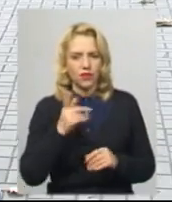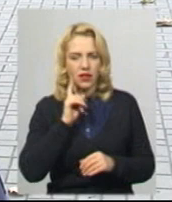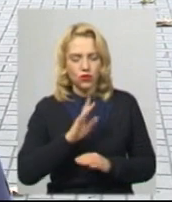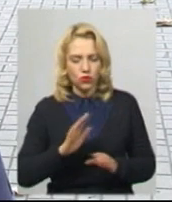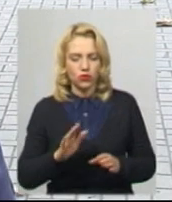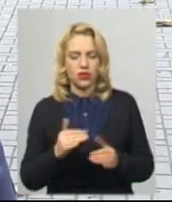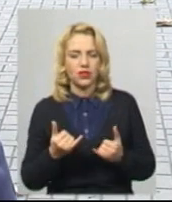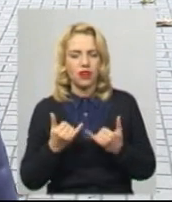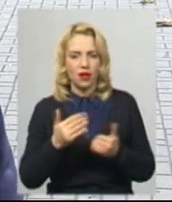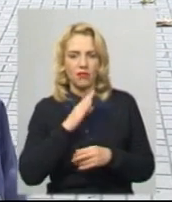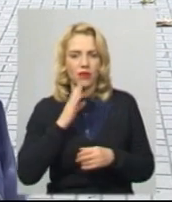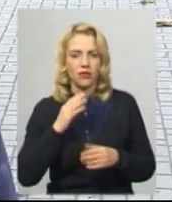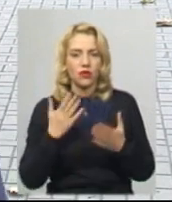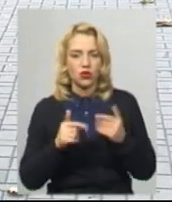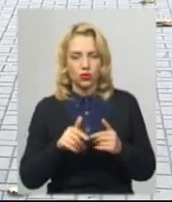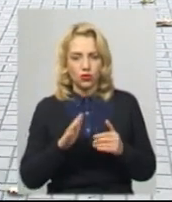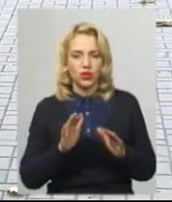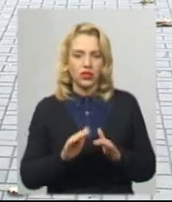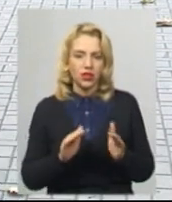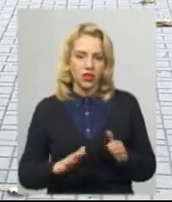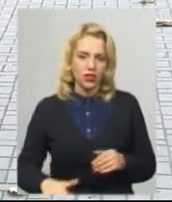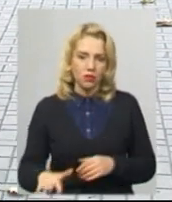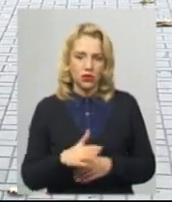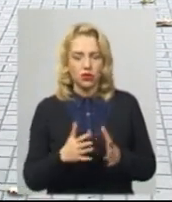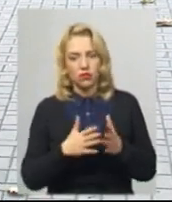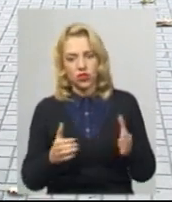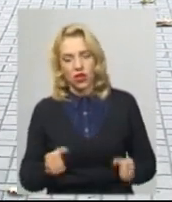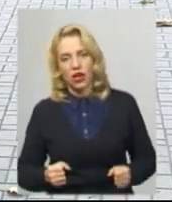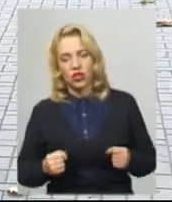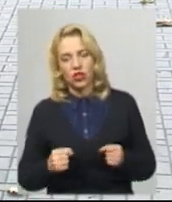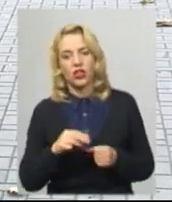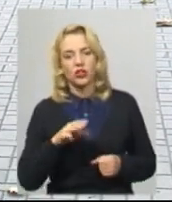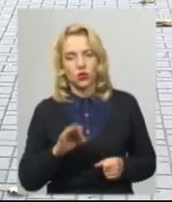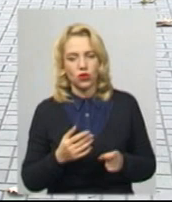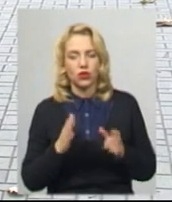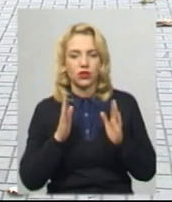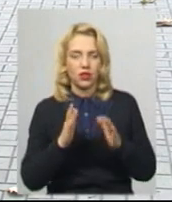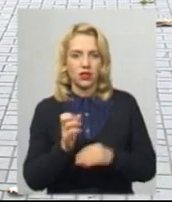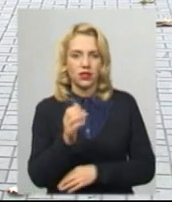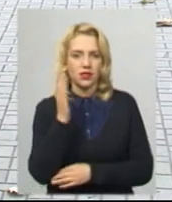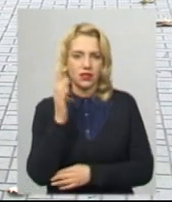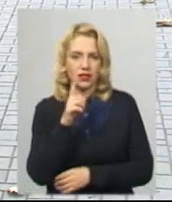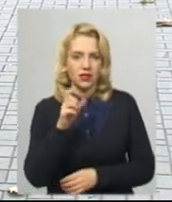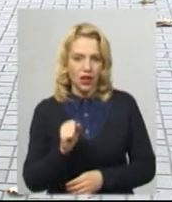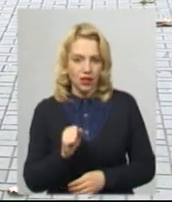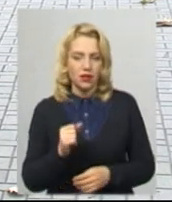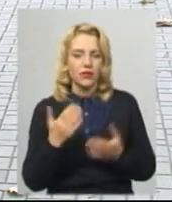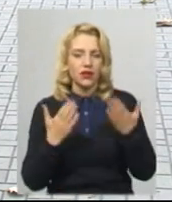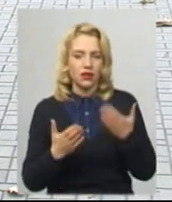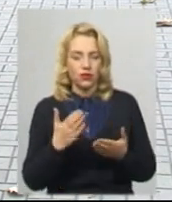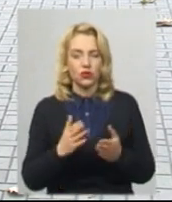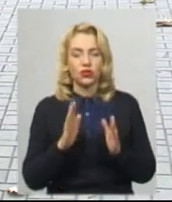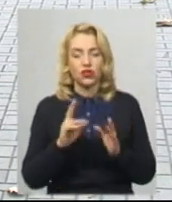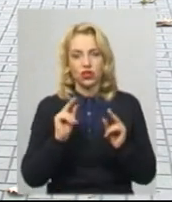Тут буде дитяча початка, більше там якихось качель, ще щось, тоді тільки за. Якщо чесно, на